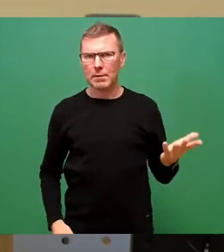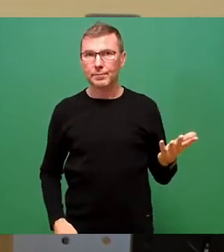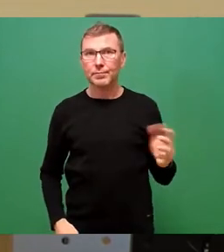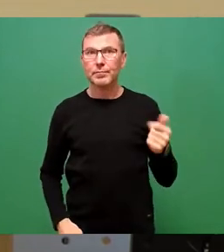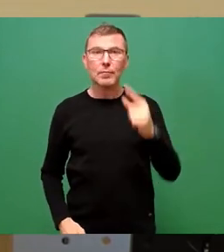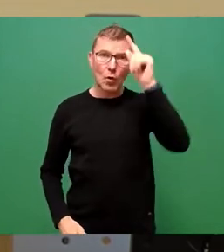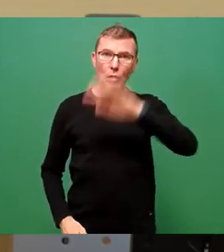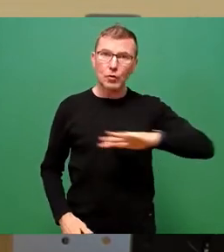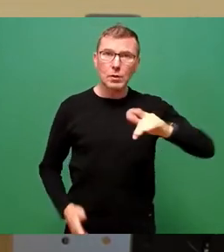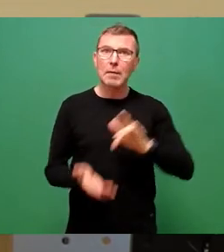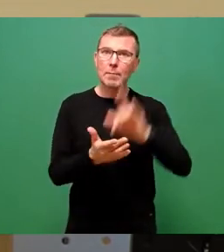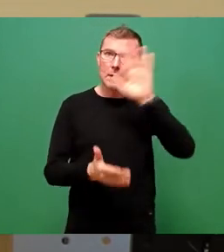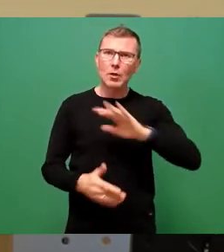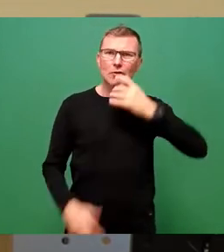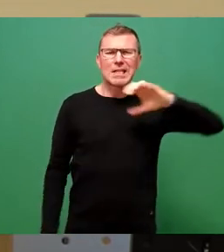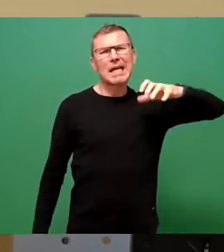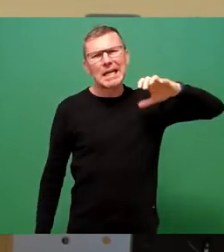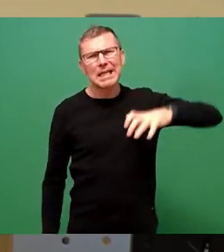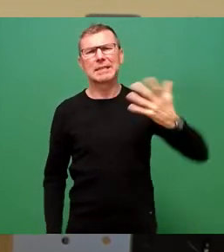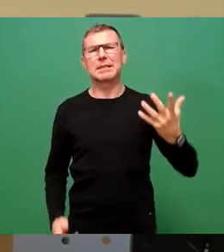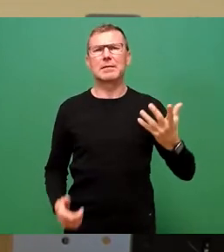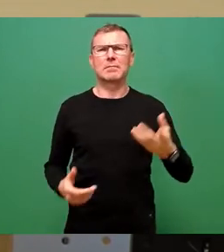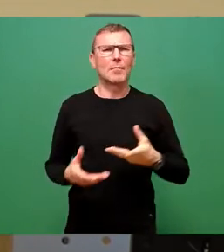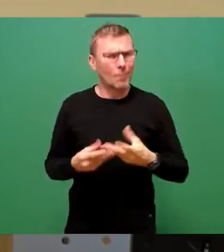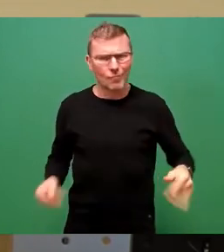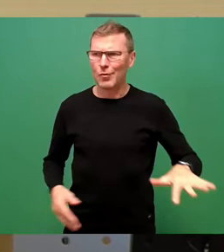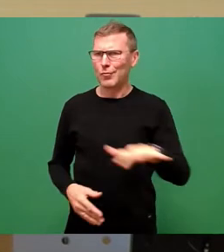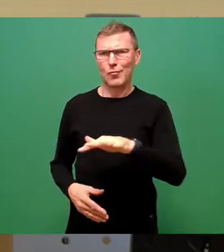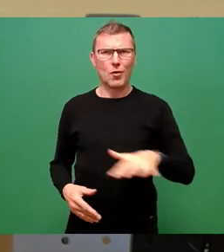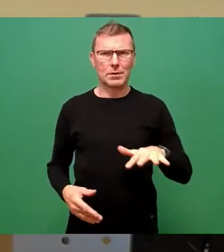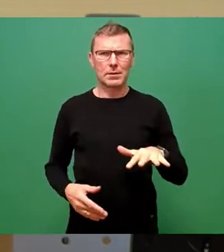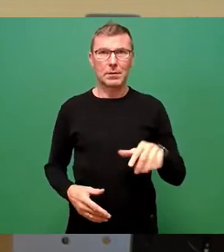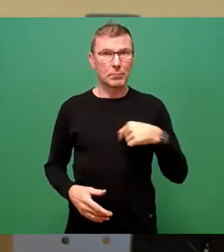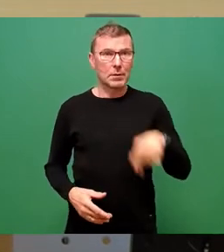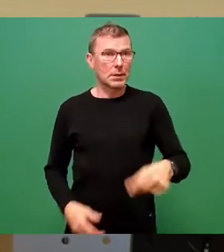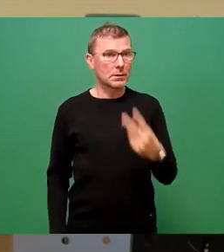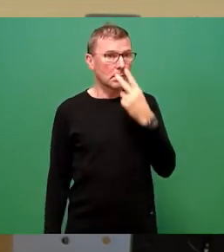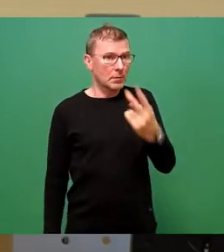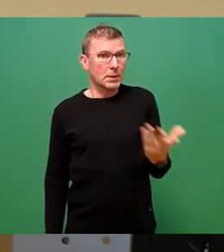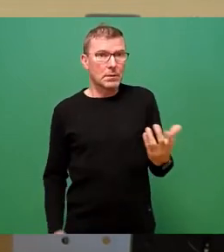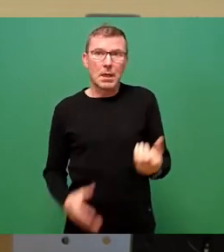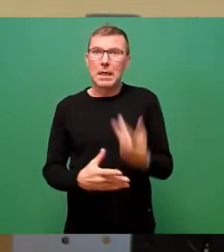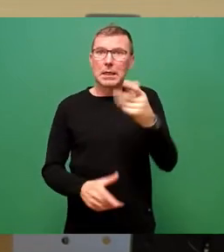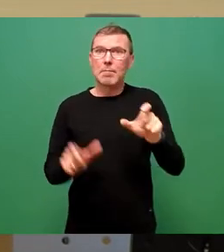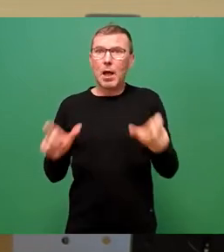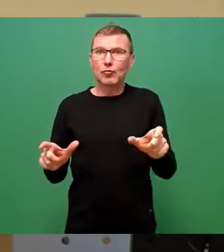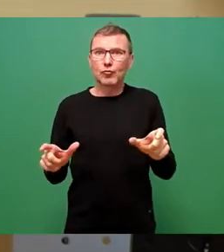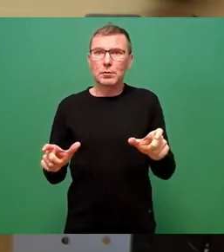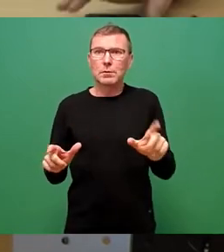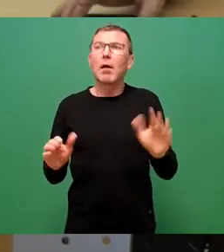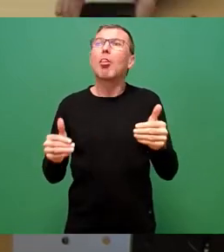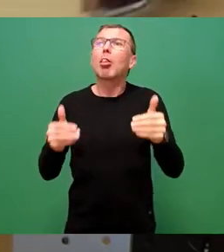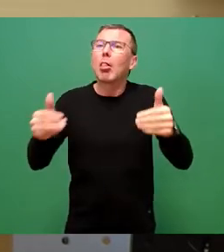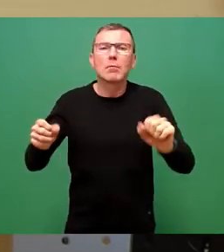Mitteldeutschland war durch Hitze und Dürre vertrocknet. Wir sehen inzwischen auch hier, Klimaschutz duldet keinen Aufschub.